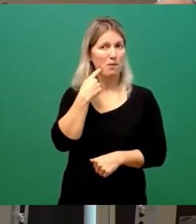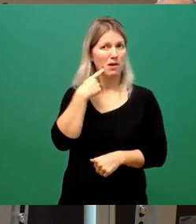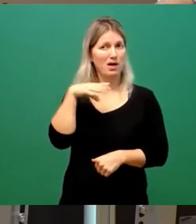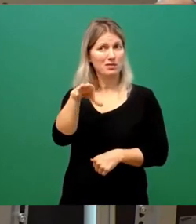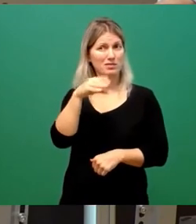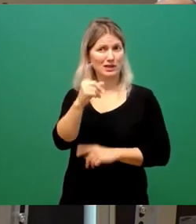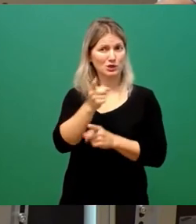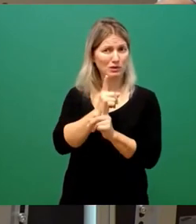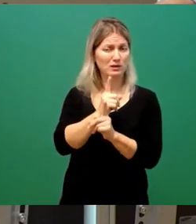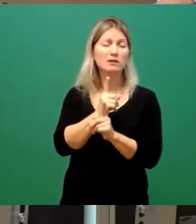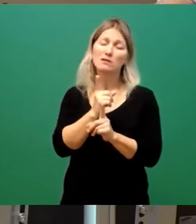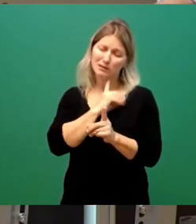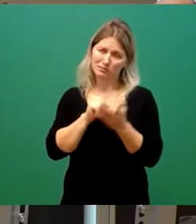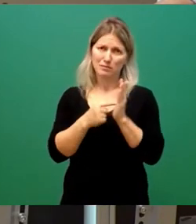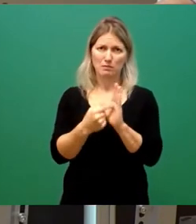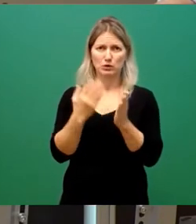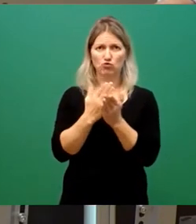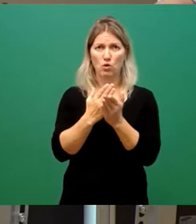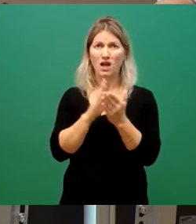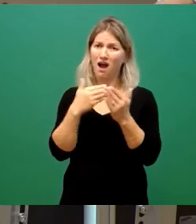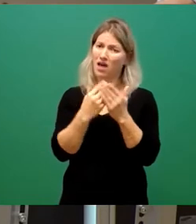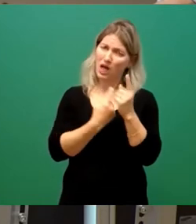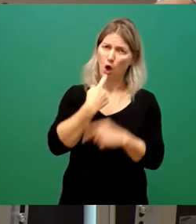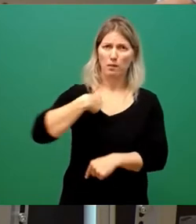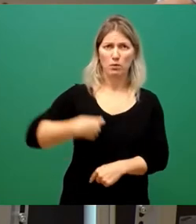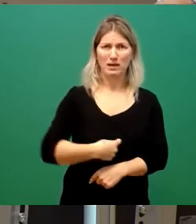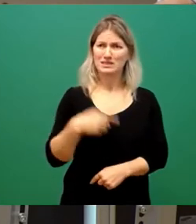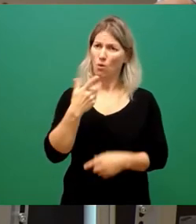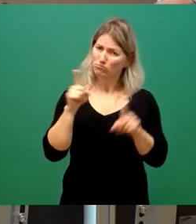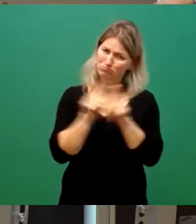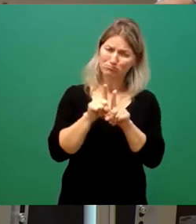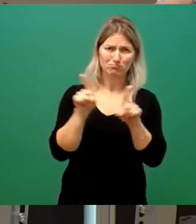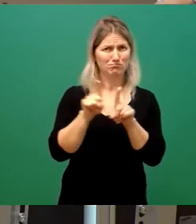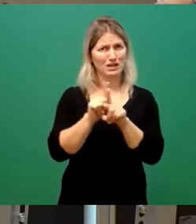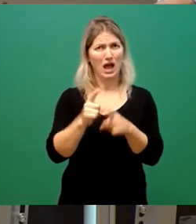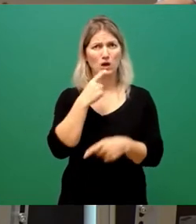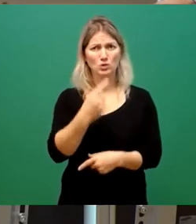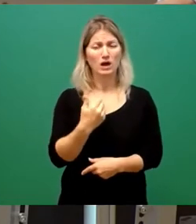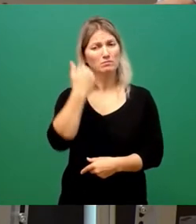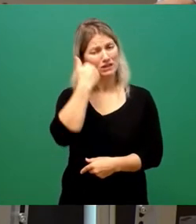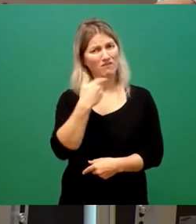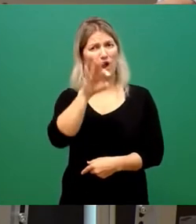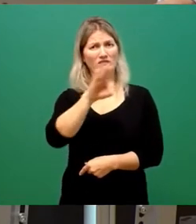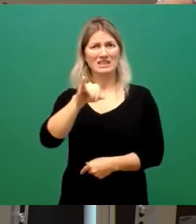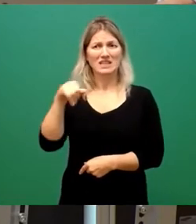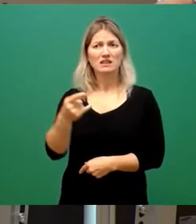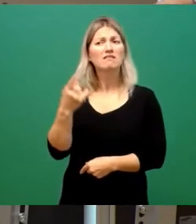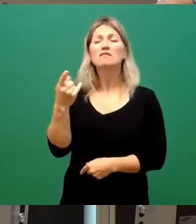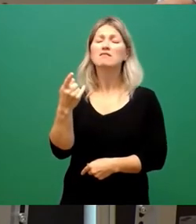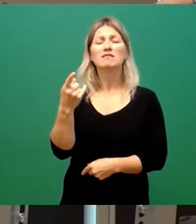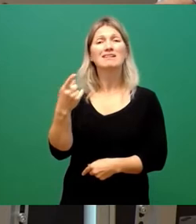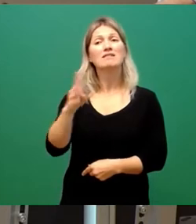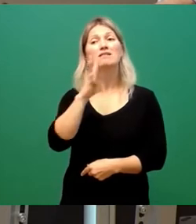Und übrigens auch der Oberbürgermeister hat genau das immer deutlich gemacht. Liebe Frau Fius-Jene, Sie haben die falsche Variante Ihrer Rede gerade